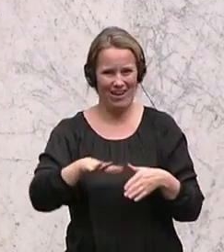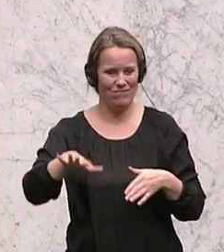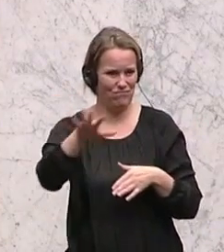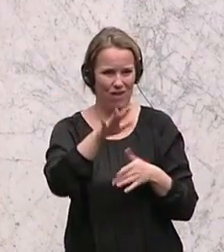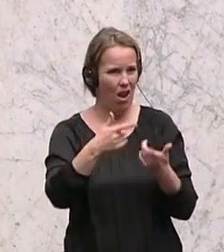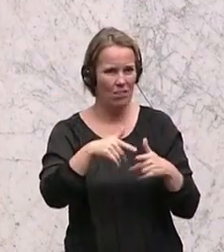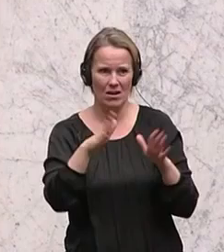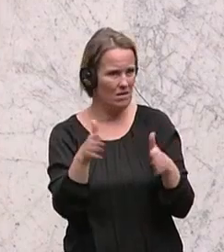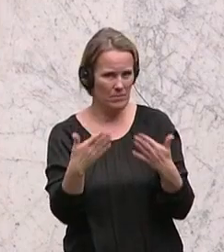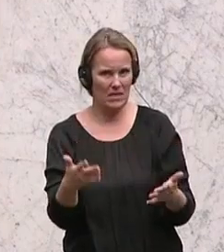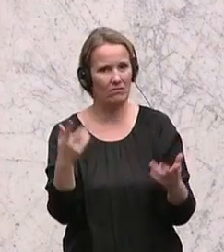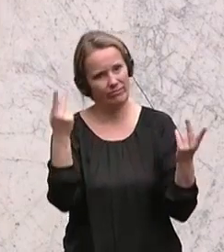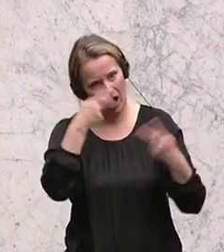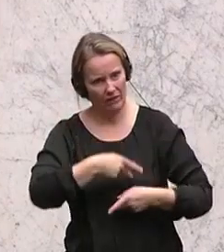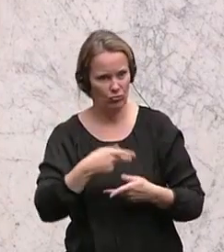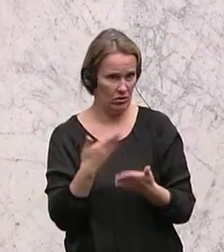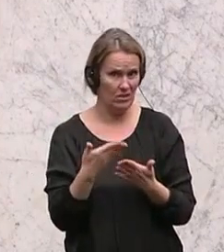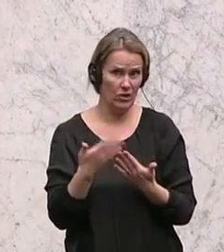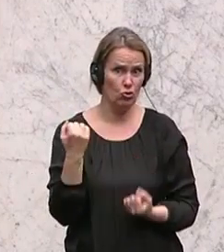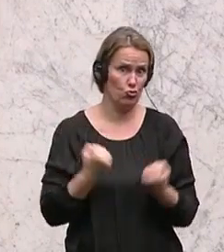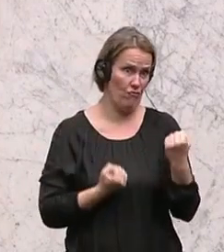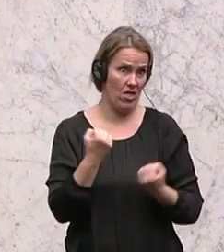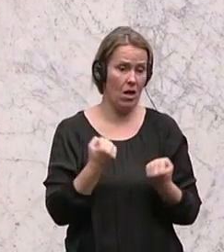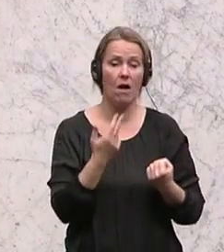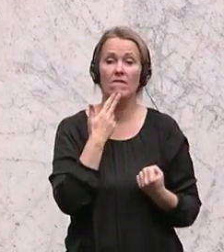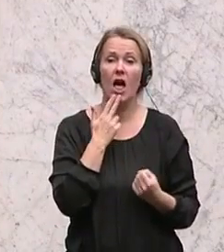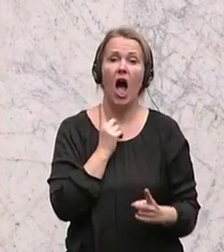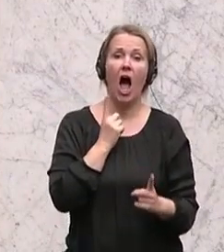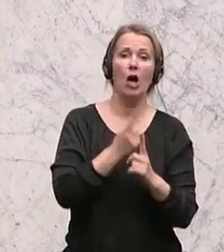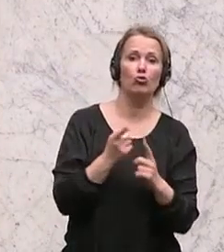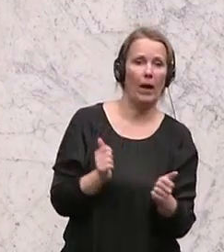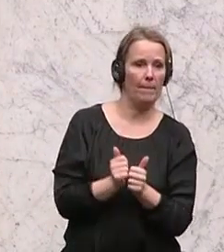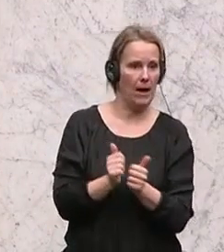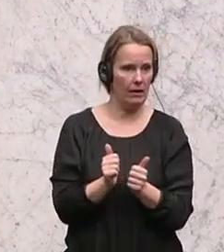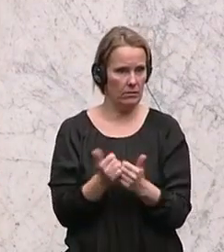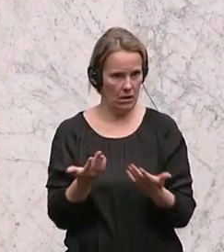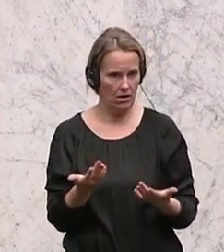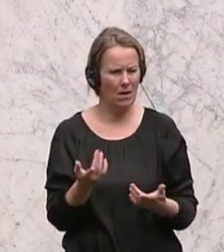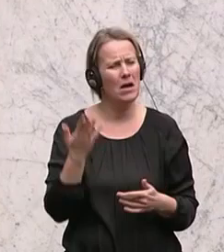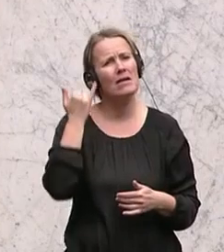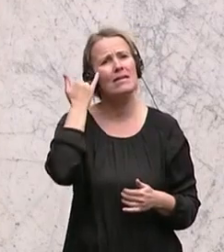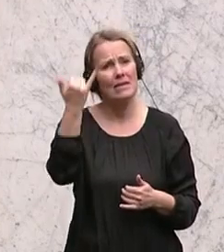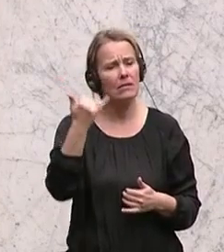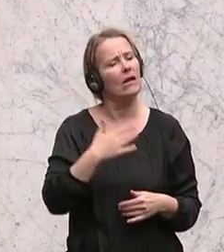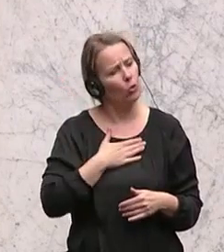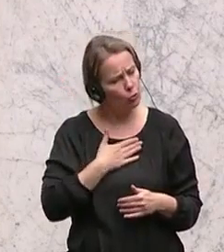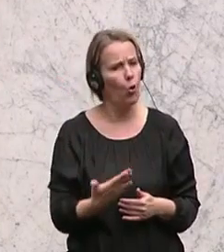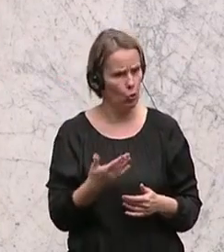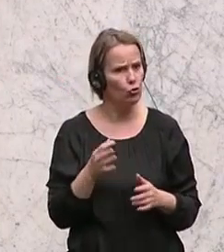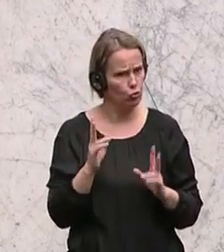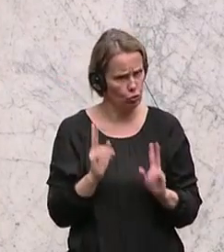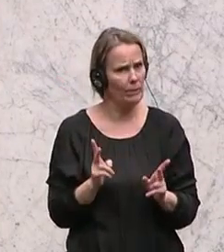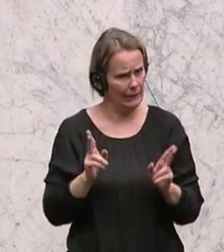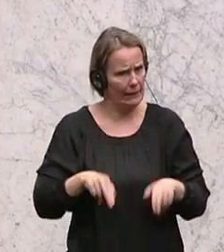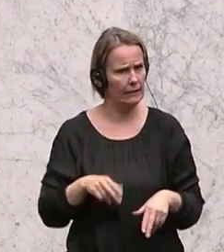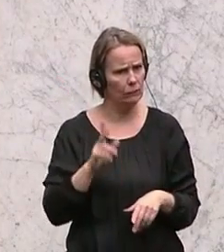gibt. Insofern tut man sich da oftmals schwer, Ansprechpartner zu finden. Die Idee ist meiner Meinung nach aber dennoch eine richtige und sollte